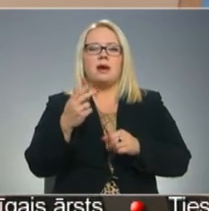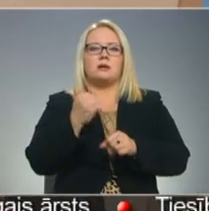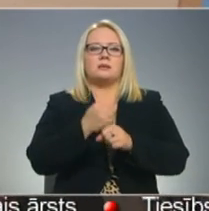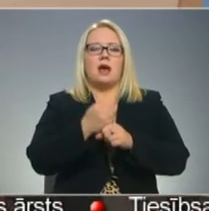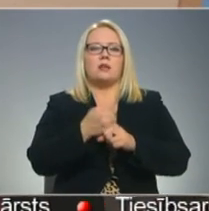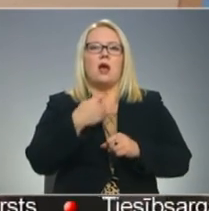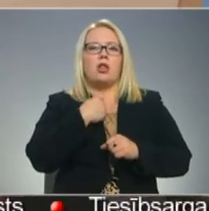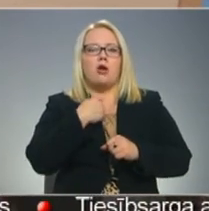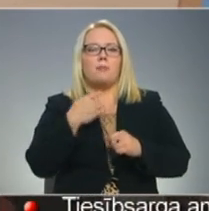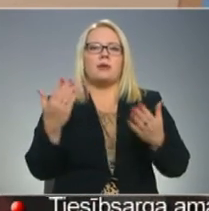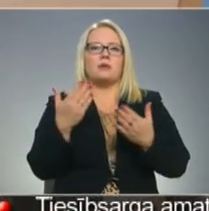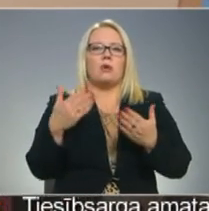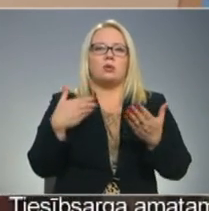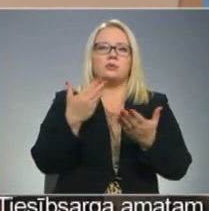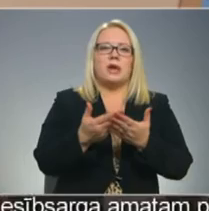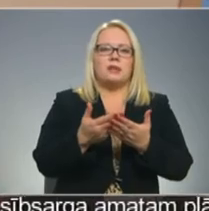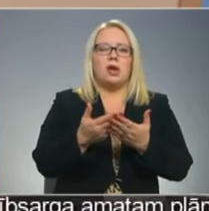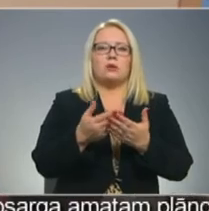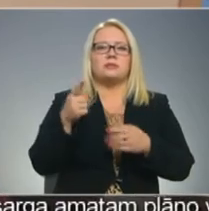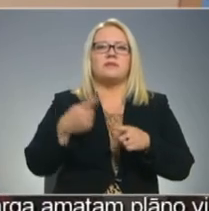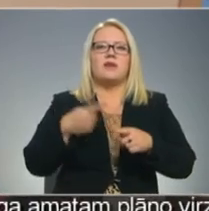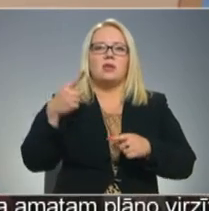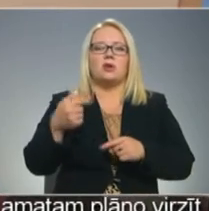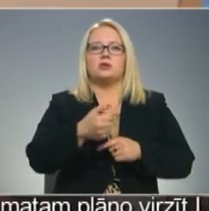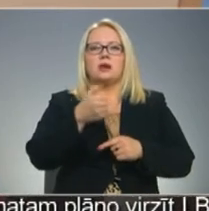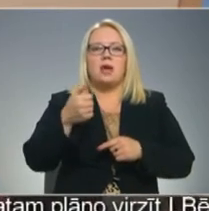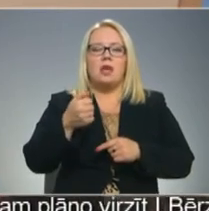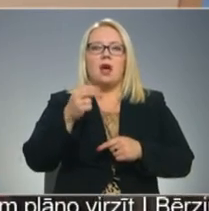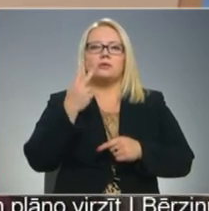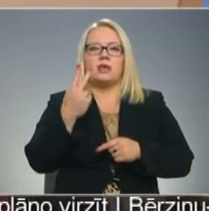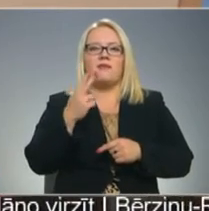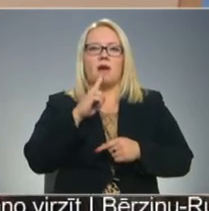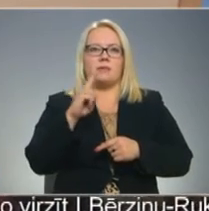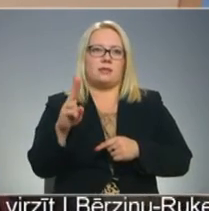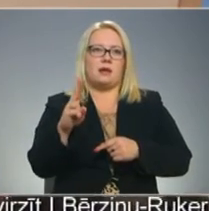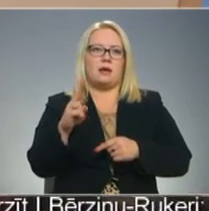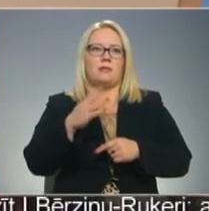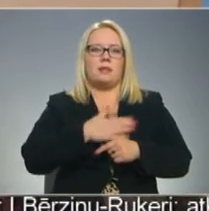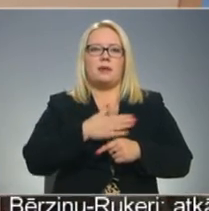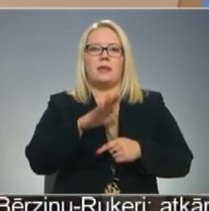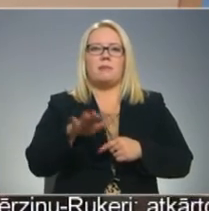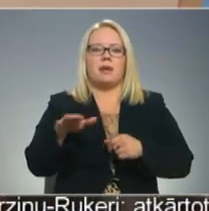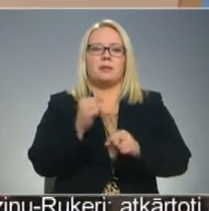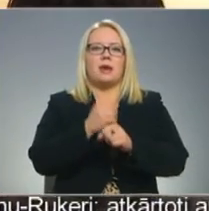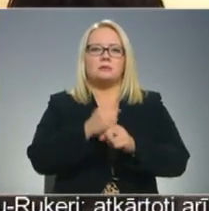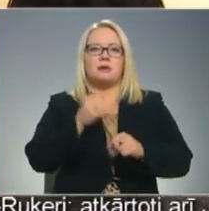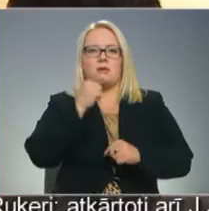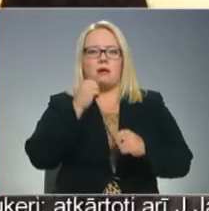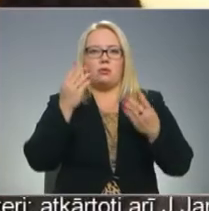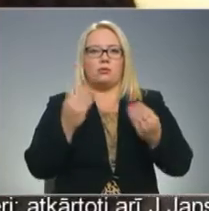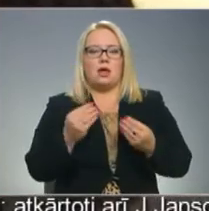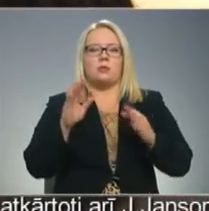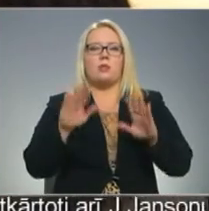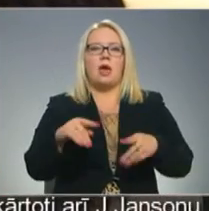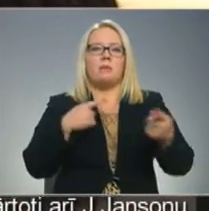Tas ir reizi gadā uz divas nedēļas, bet man ar manu bērniņu ir jāstrādā dienu dienu. Lai